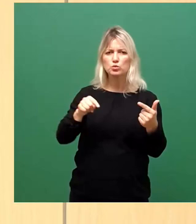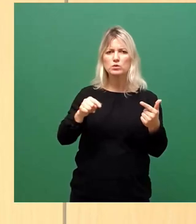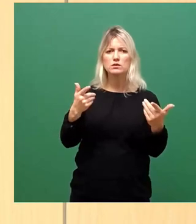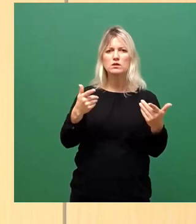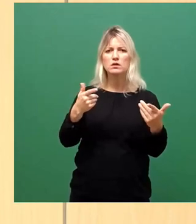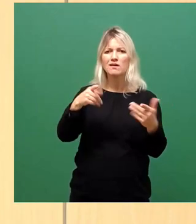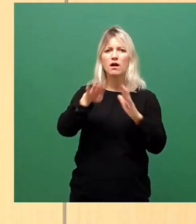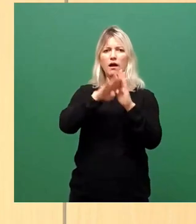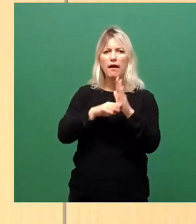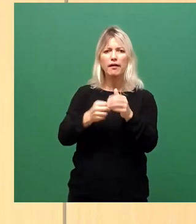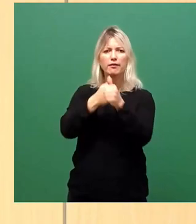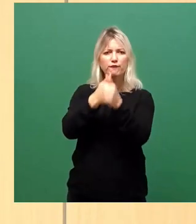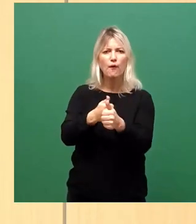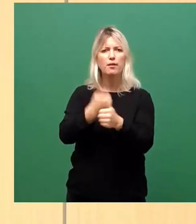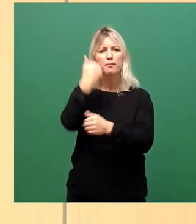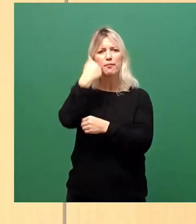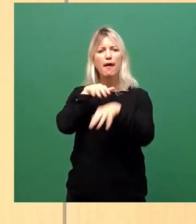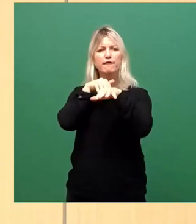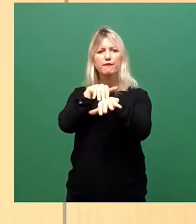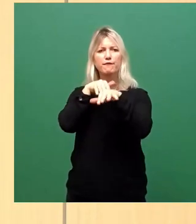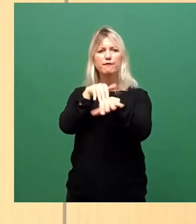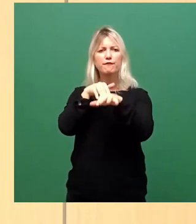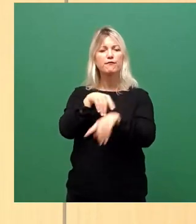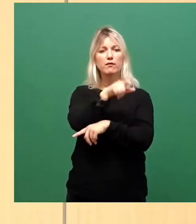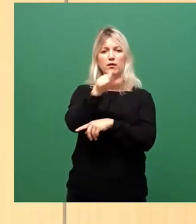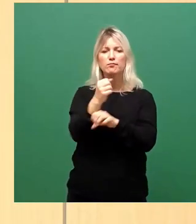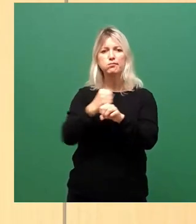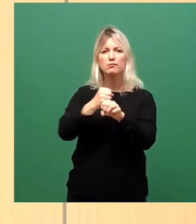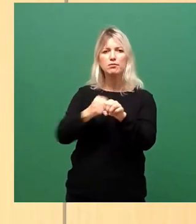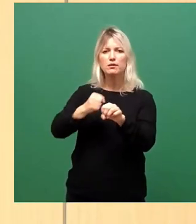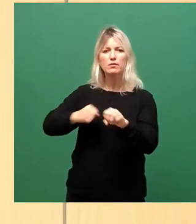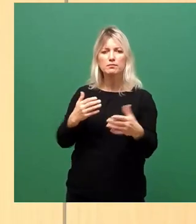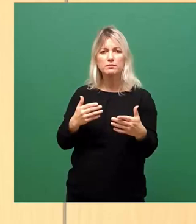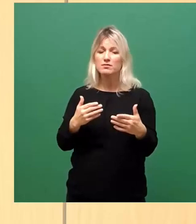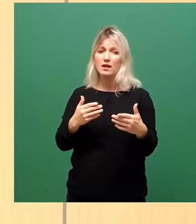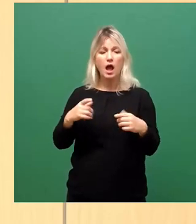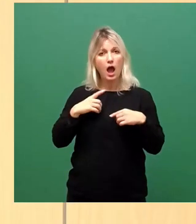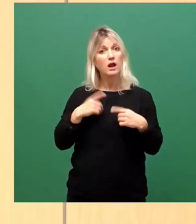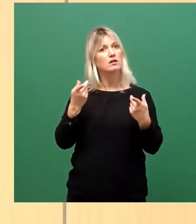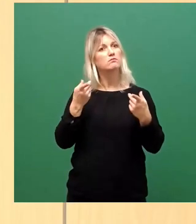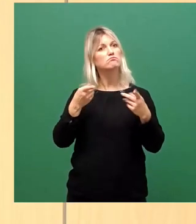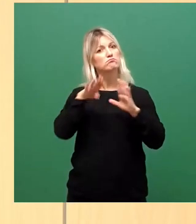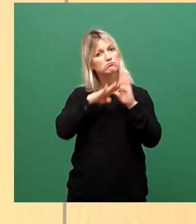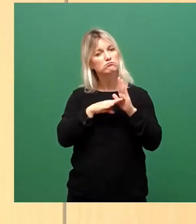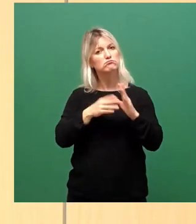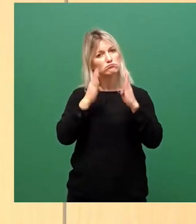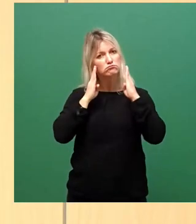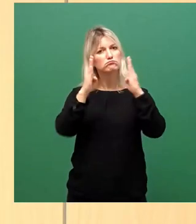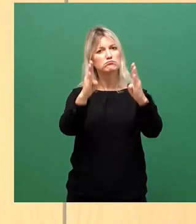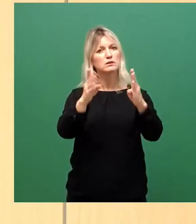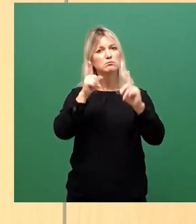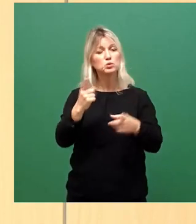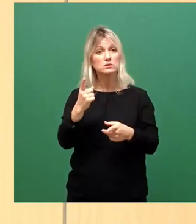halten, nämlich, dass es eine geordnete Wägung geben muss, die werden durch den gefährdet, und zwar tödlich.